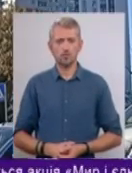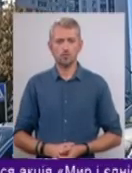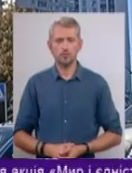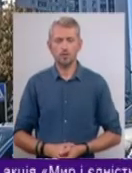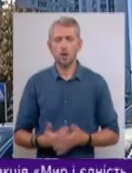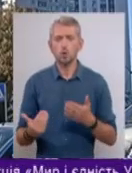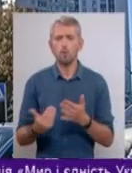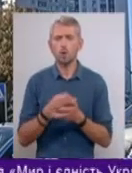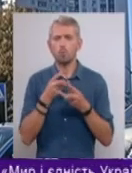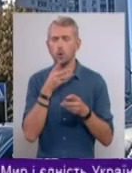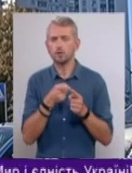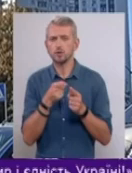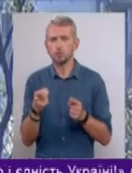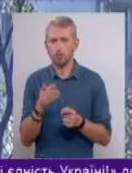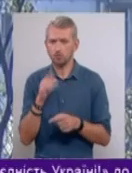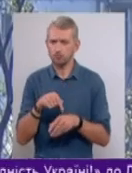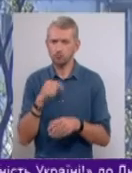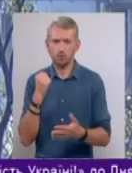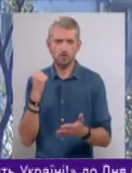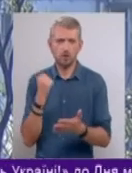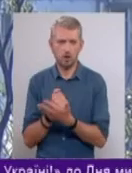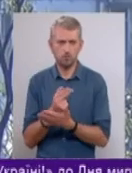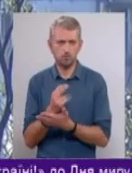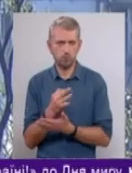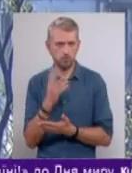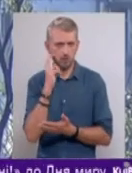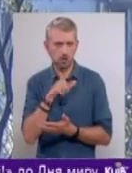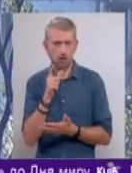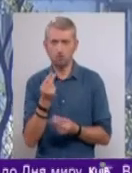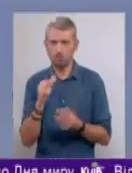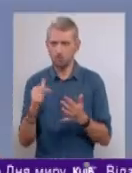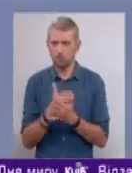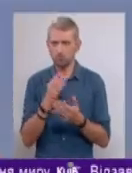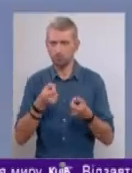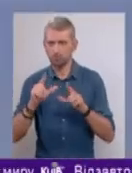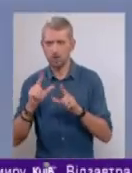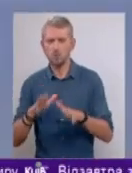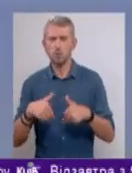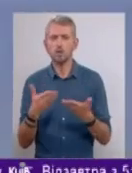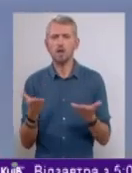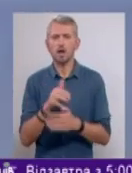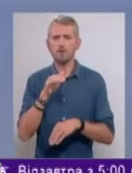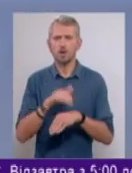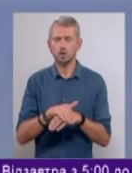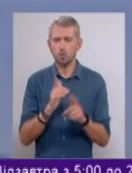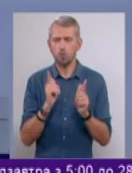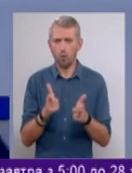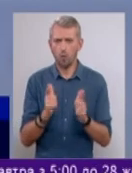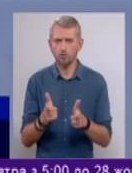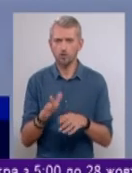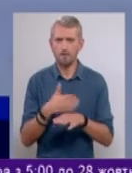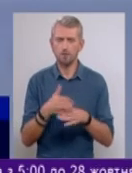Новий опалювальний сезон відчутно вдарить по кишенях киян. Тарифи знову зростуть. Пропозиція, яка фактично погоджена між